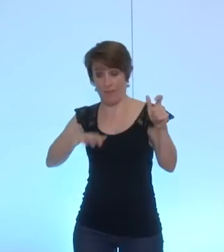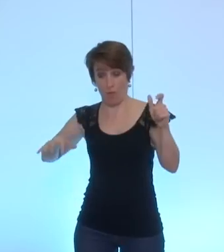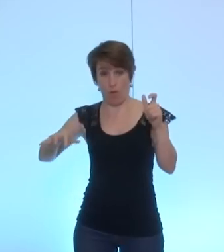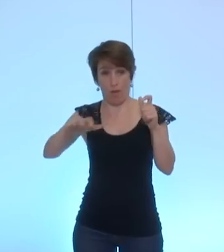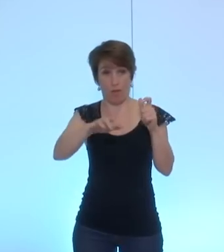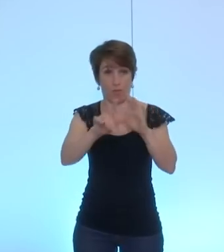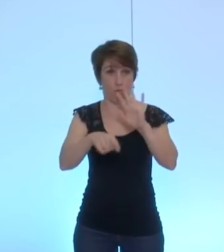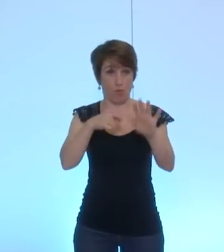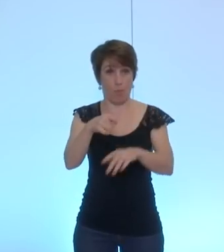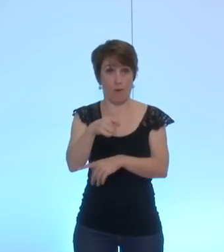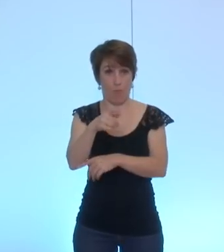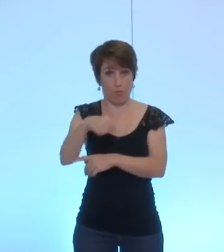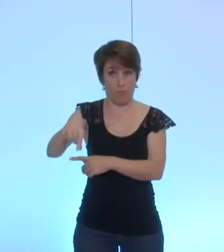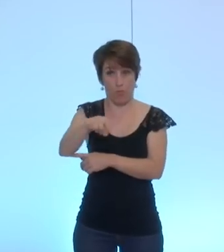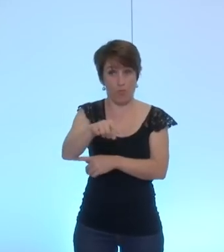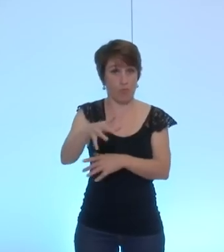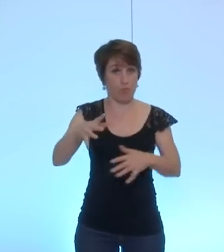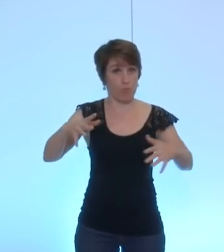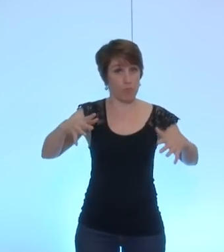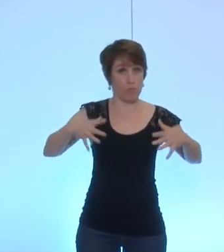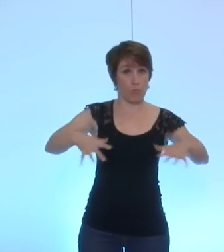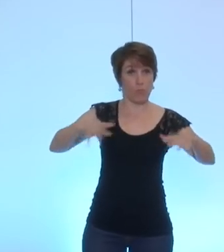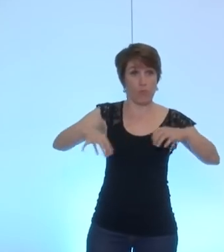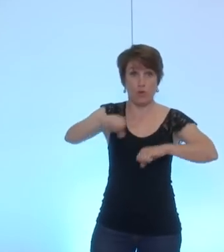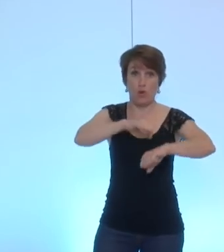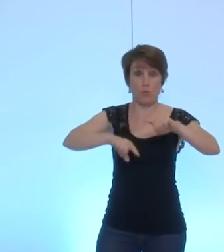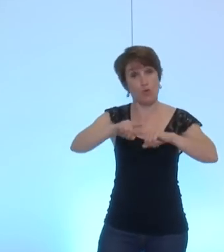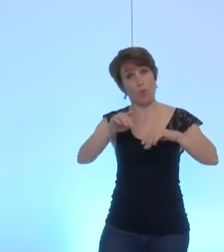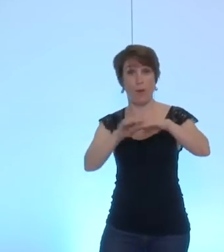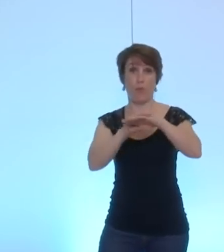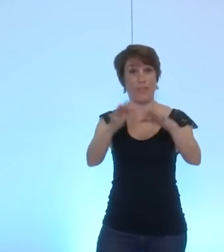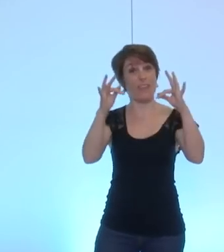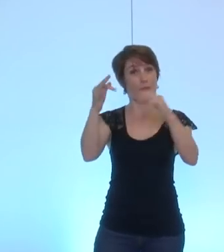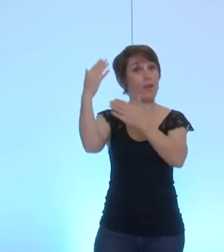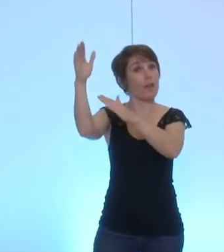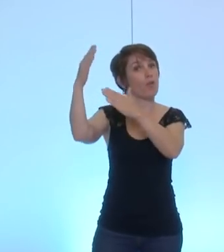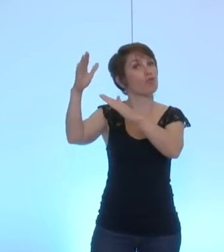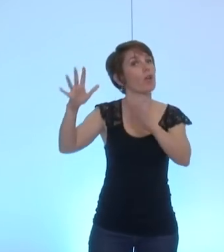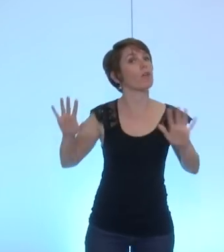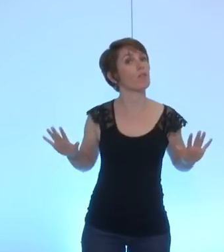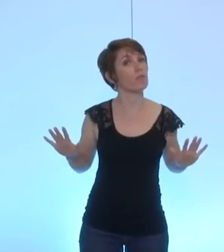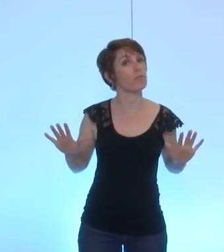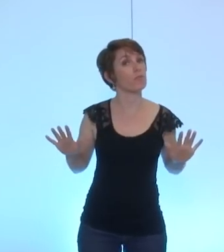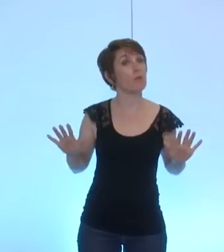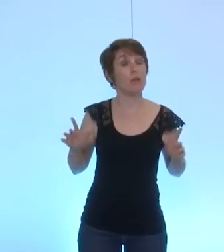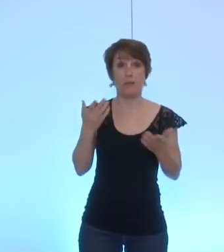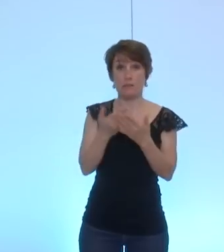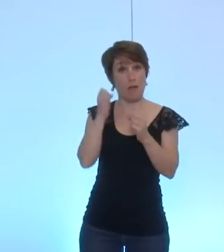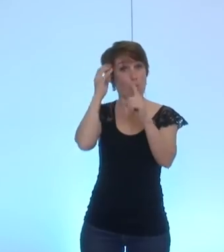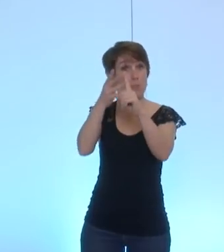à mener une politique des affaires étrangères c'est une mission régalienne